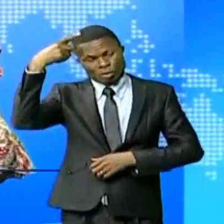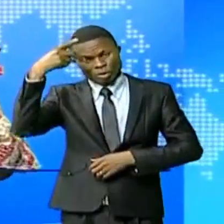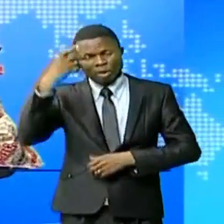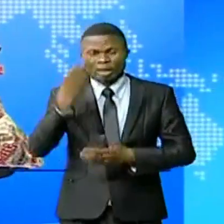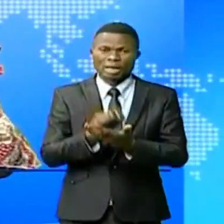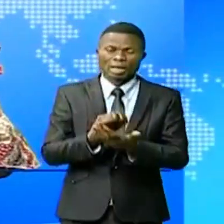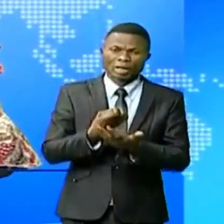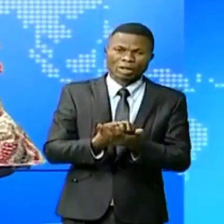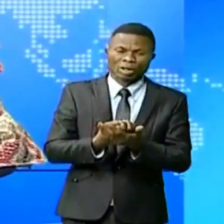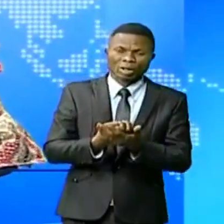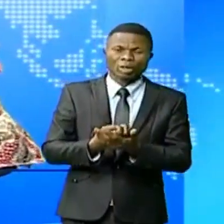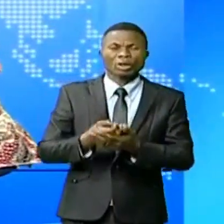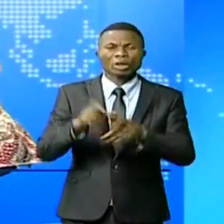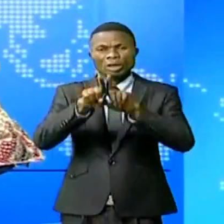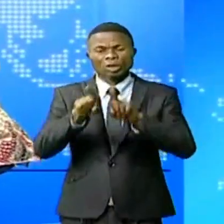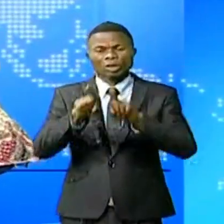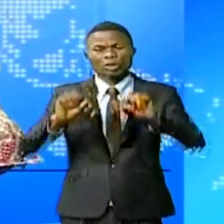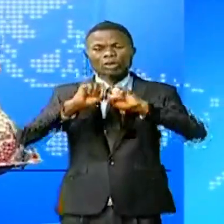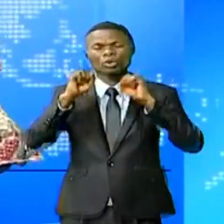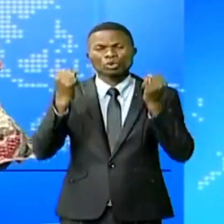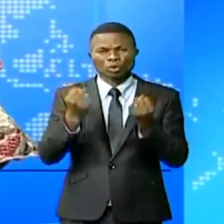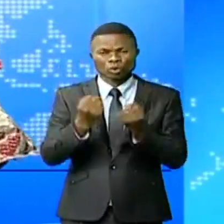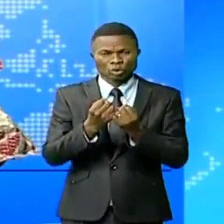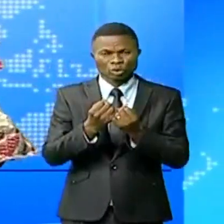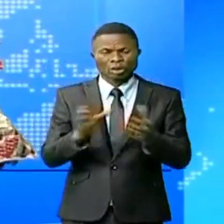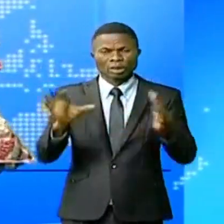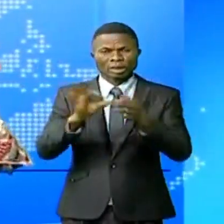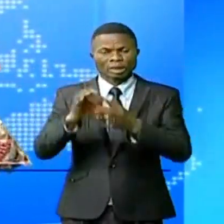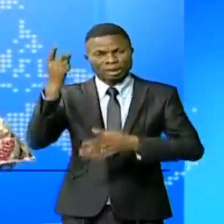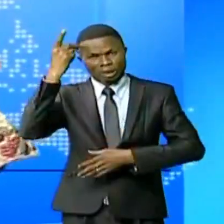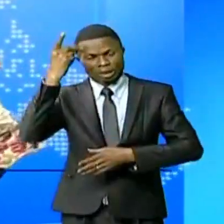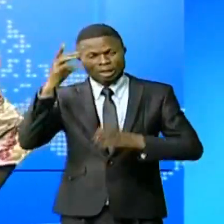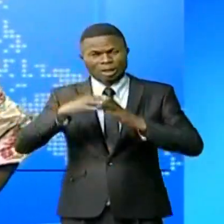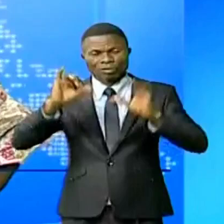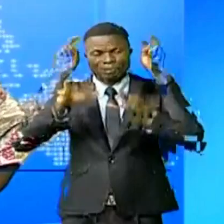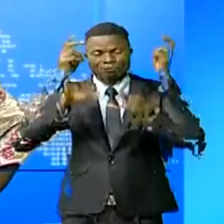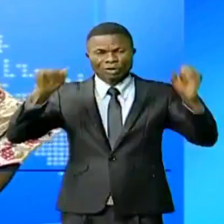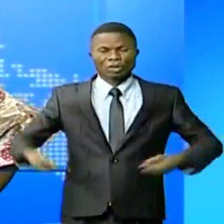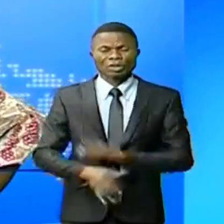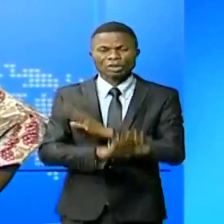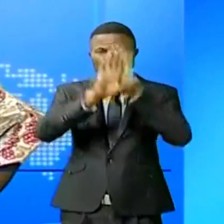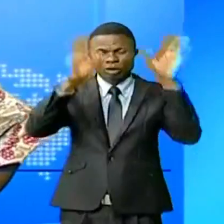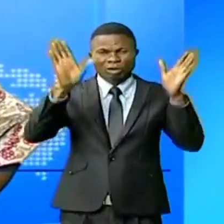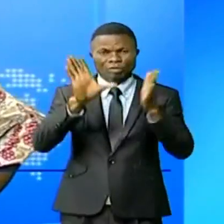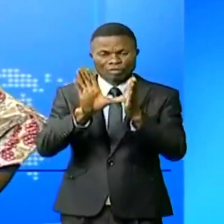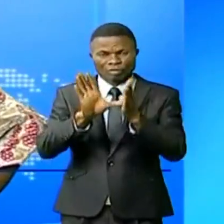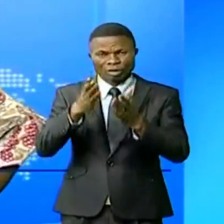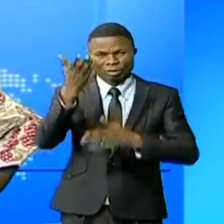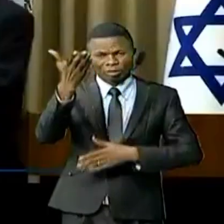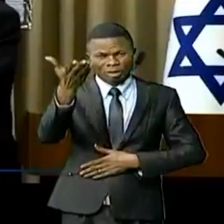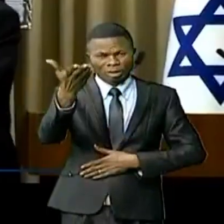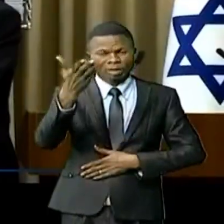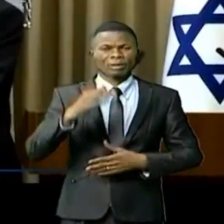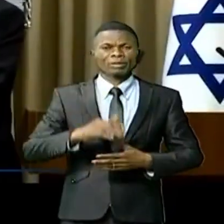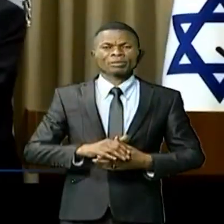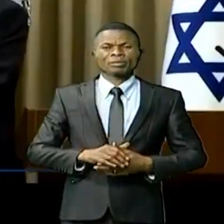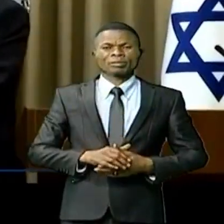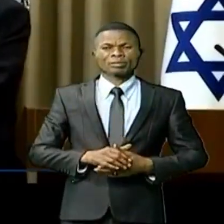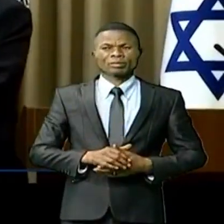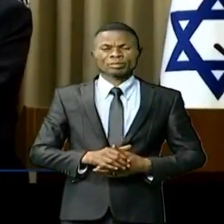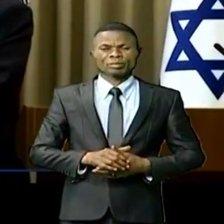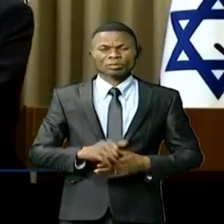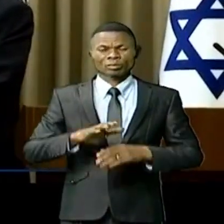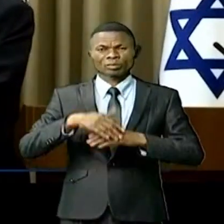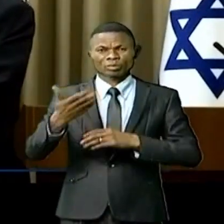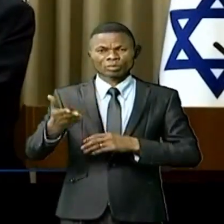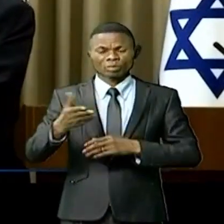économiques, même sociales, qu'il lit Kinshasa et Jérusalem. Pierre Kibambé-Somoué pour le commentaire. Après